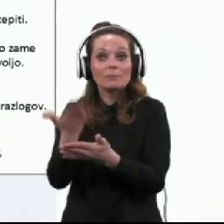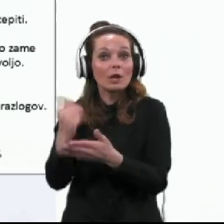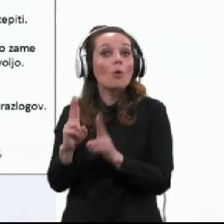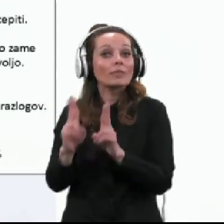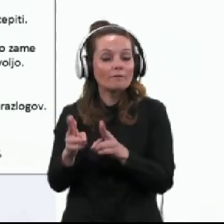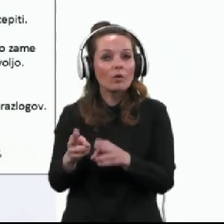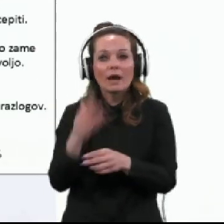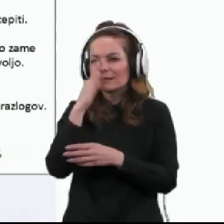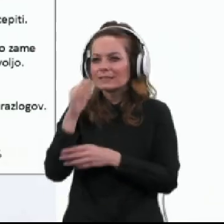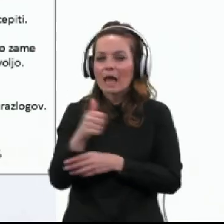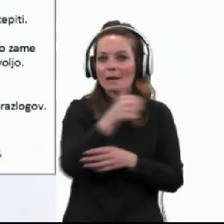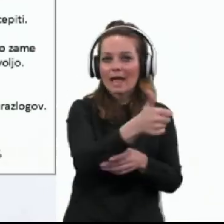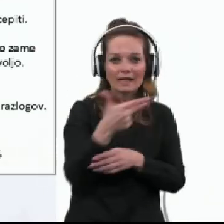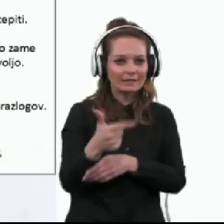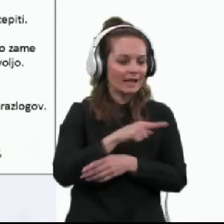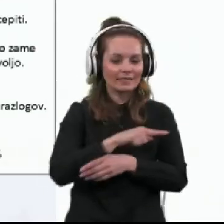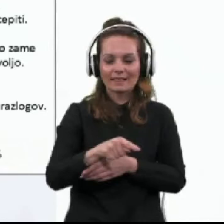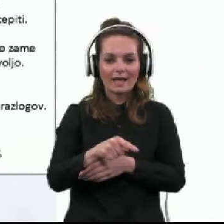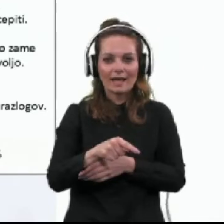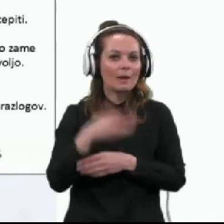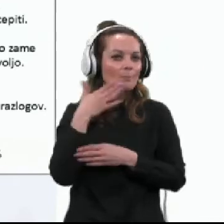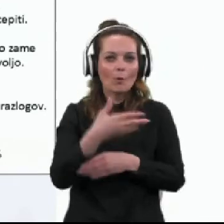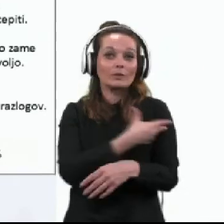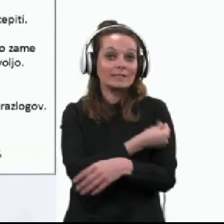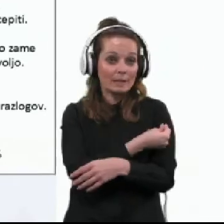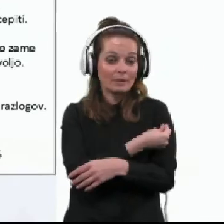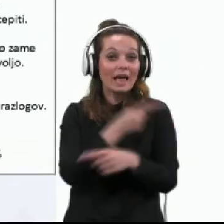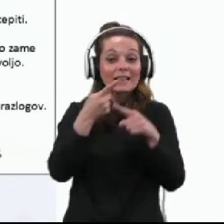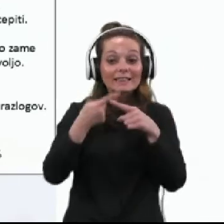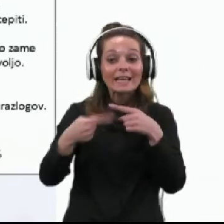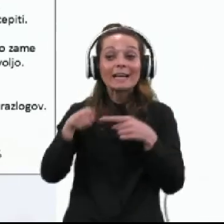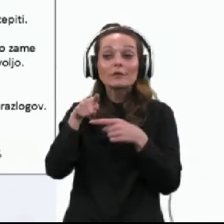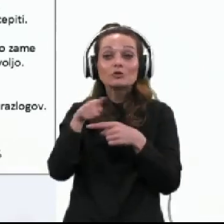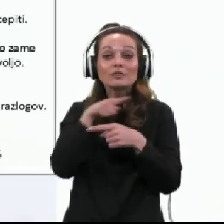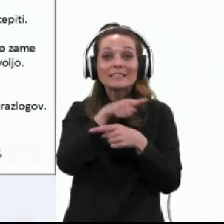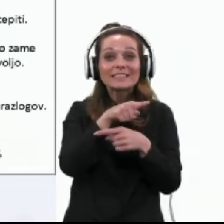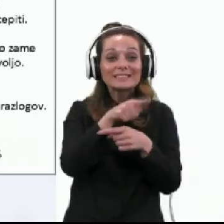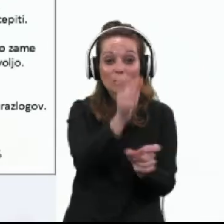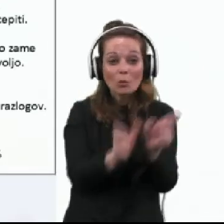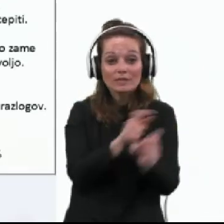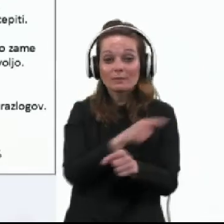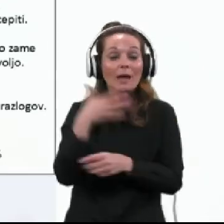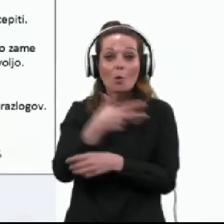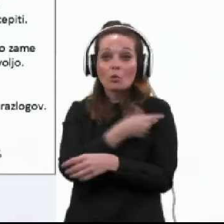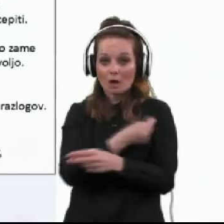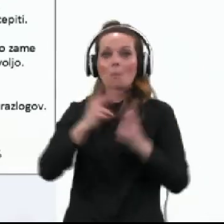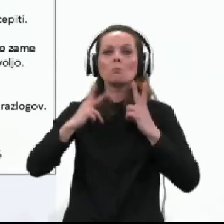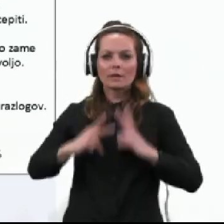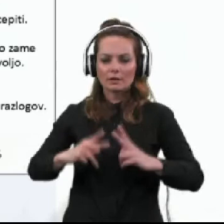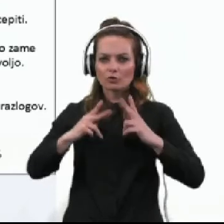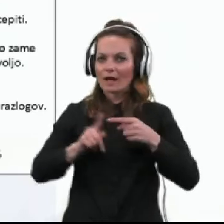tretina, pa se ne namerava cepiti. Delež tistih, ki se ne nameravajo cepiti, pričakovano